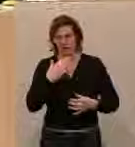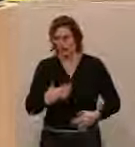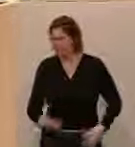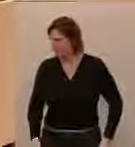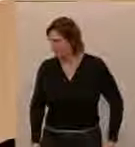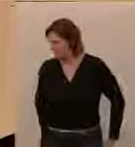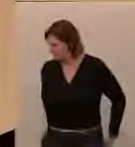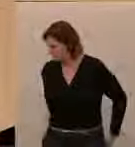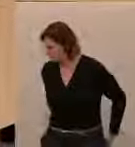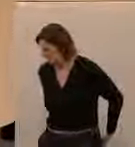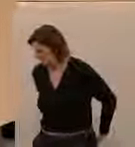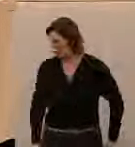Das war der Steirer Josef Riemer.